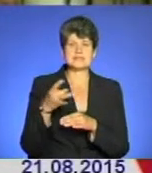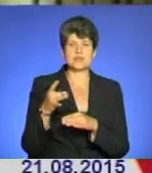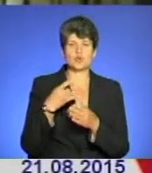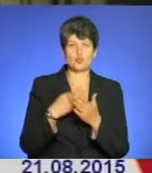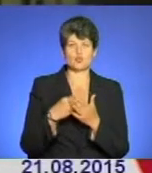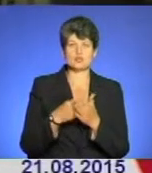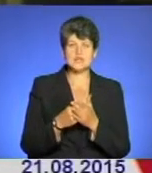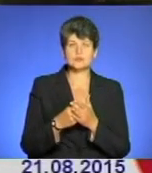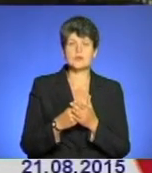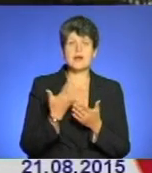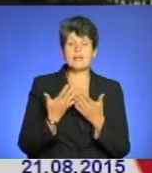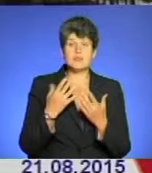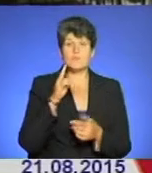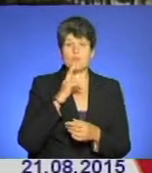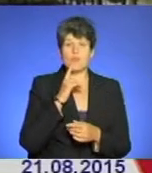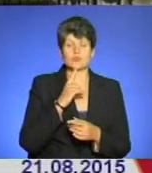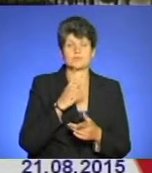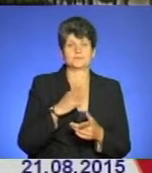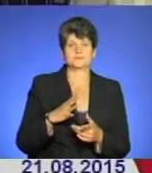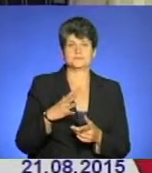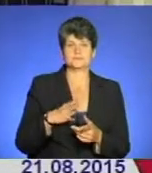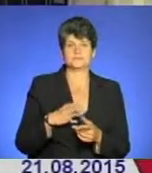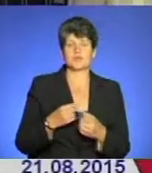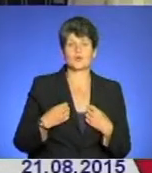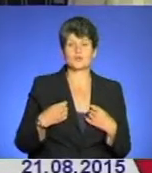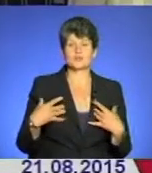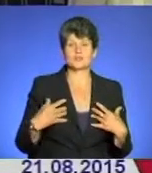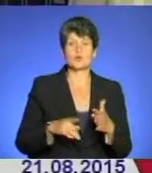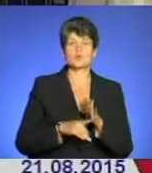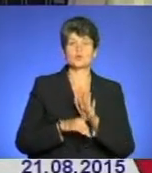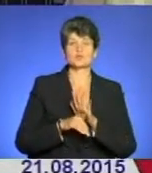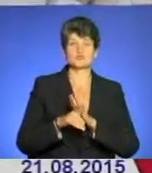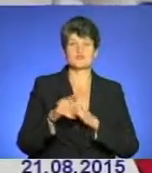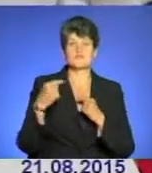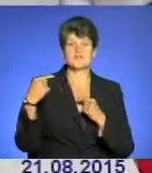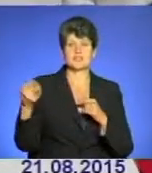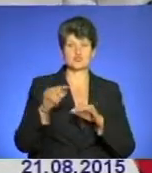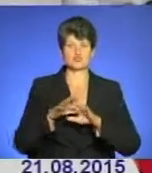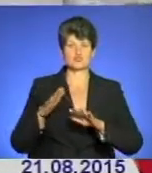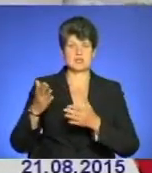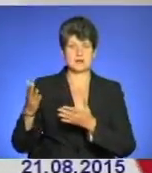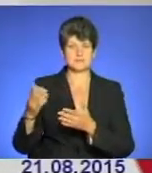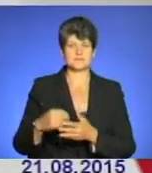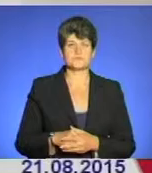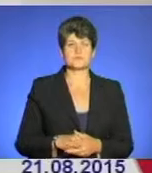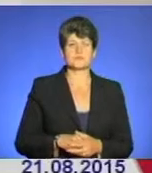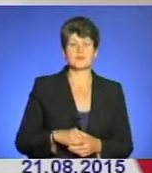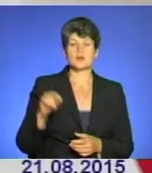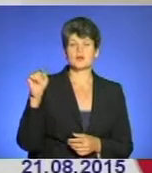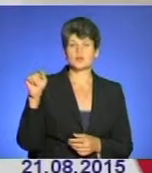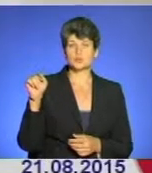бюджету. Але поки тримають інтригу. Урочистості розпочинаються в іншому залі. Тут,